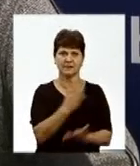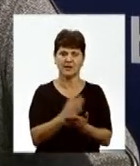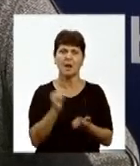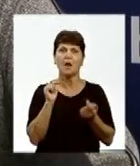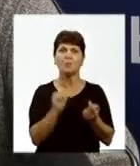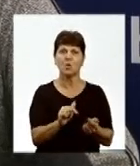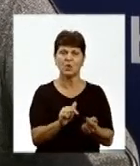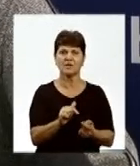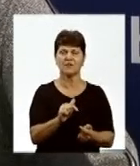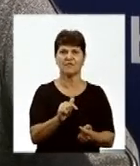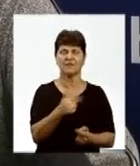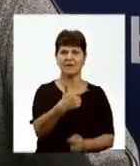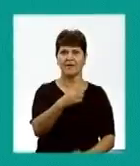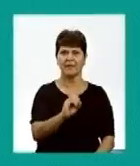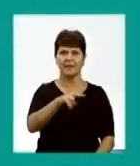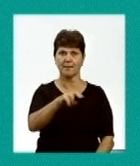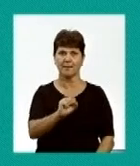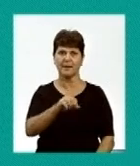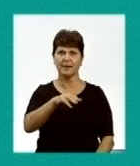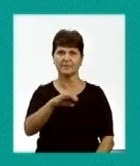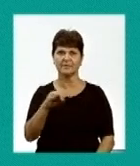проти гепатиту Б – це 72 тисячі.